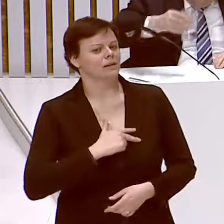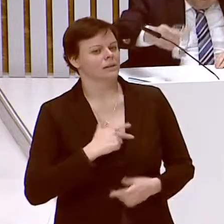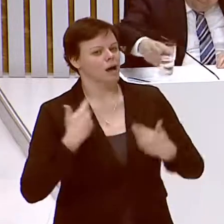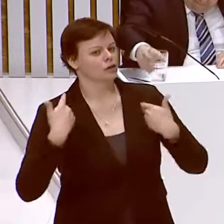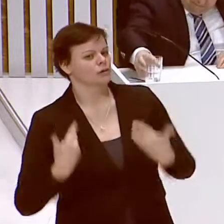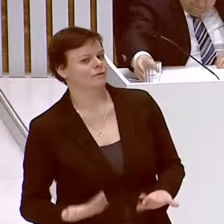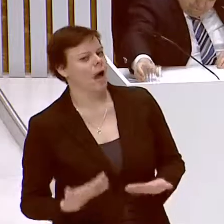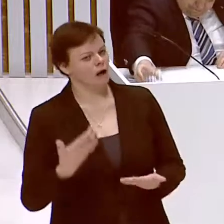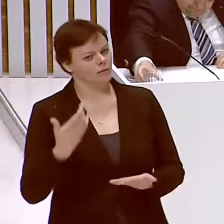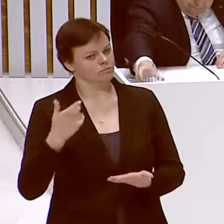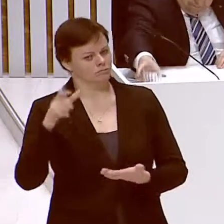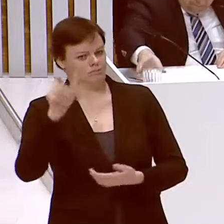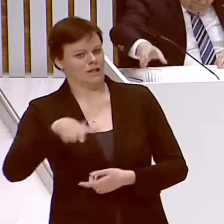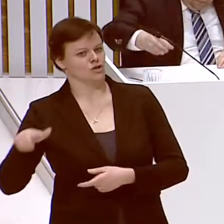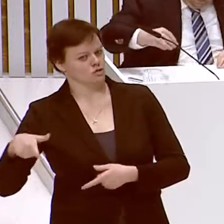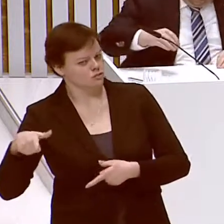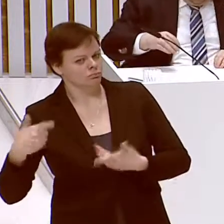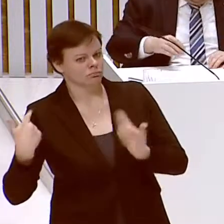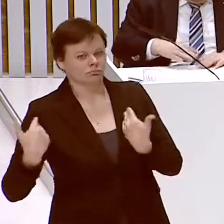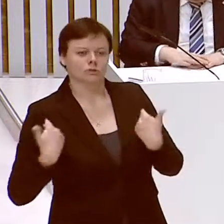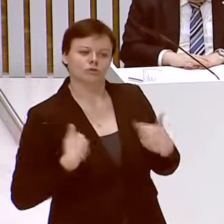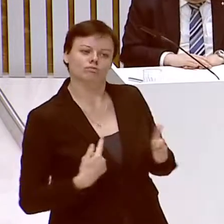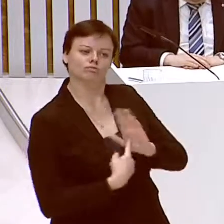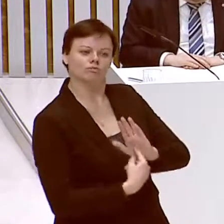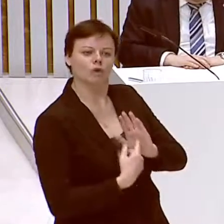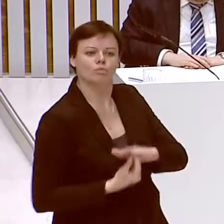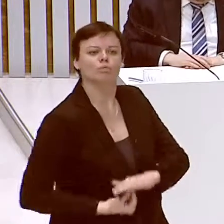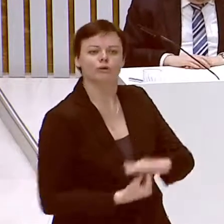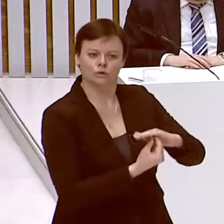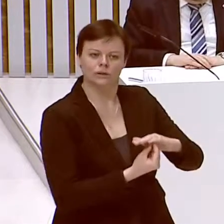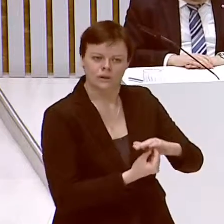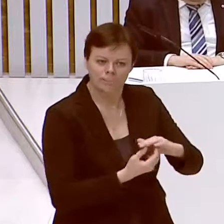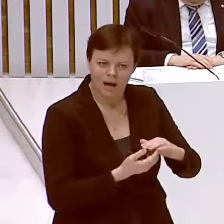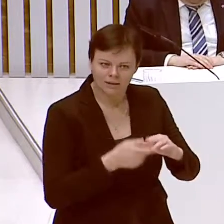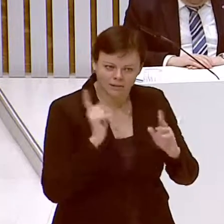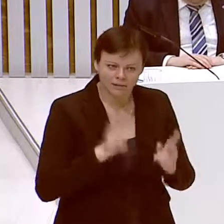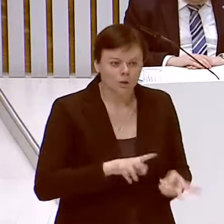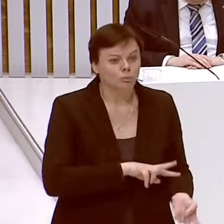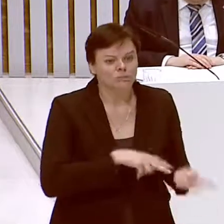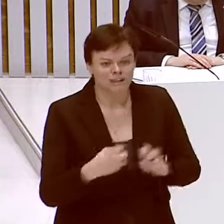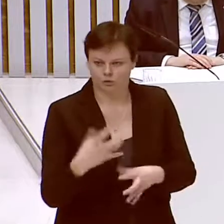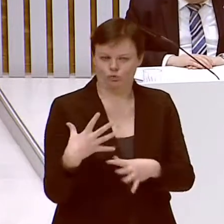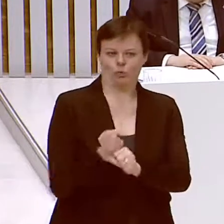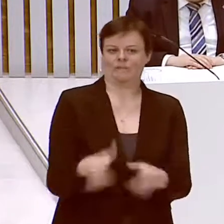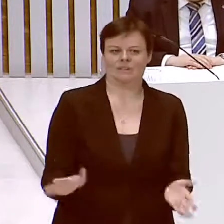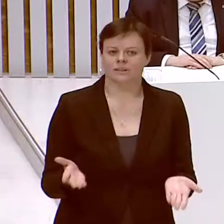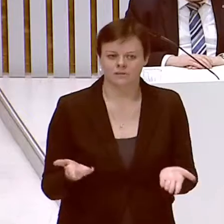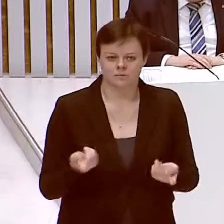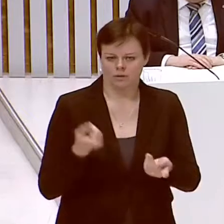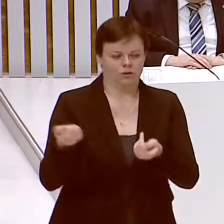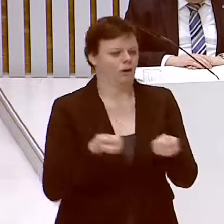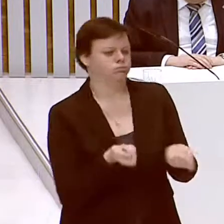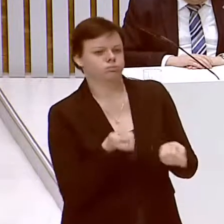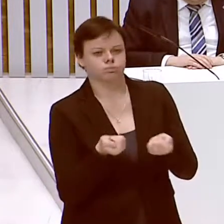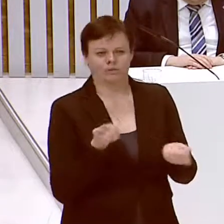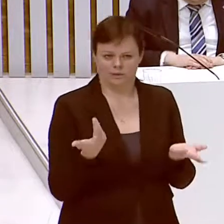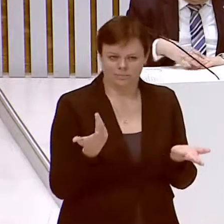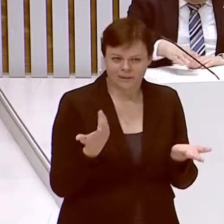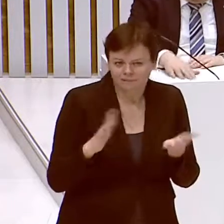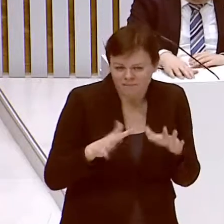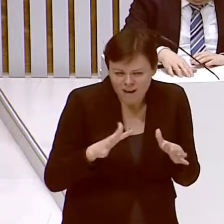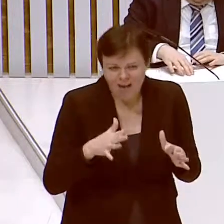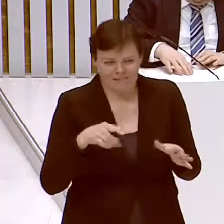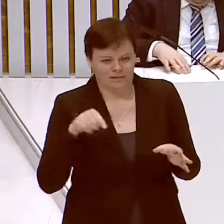Behinderung auftritt, ihren Laden da nicht im Griff hat. Vielleicht sollte sie einmal weniger